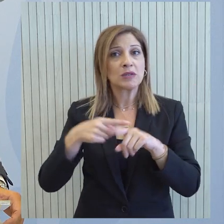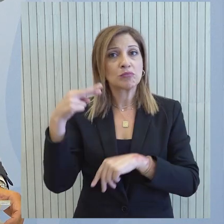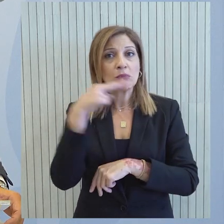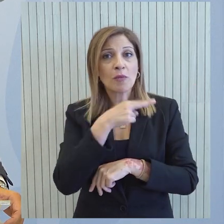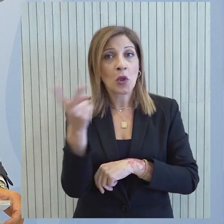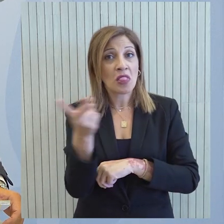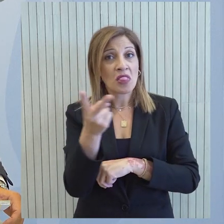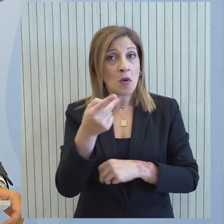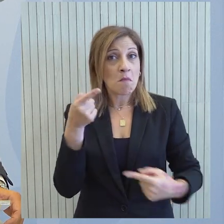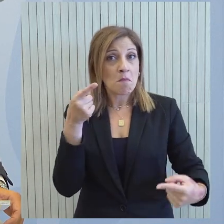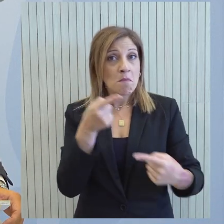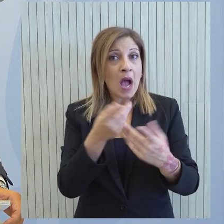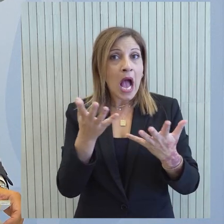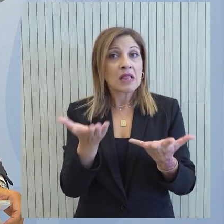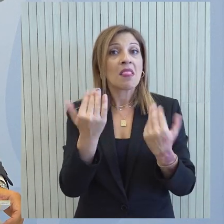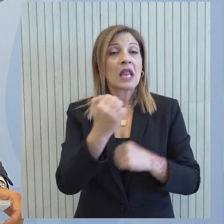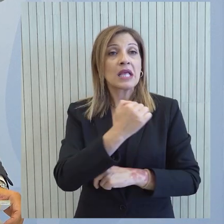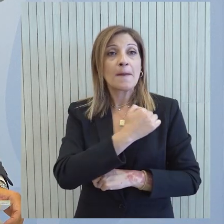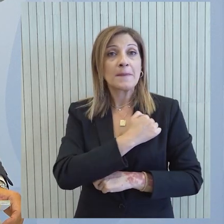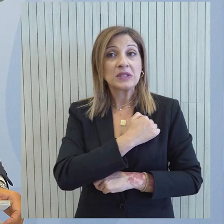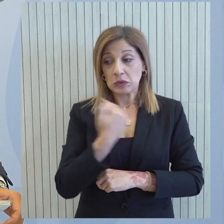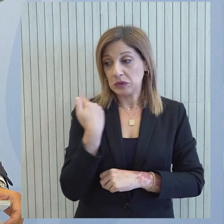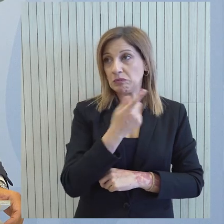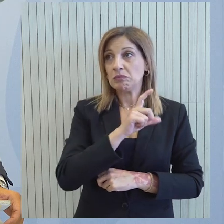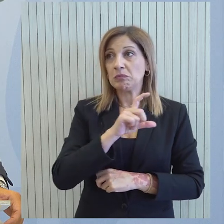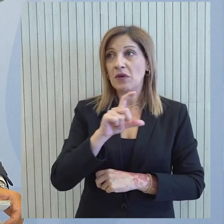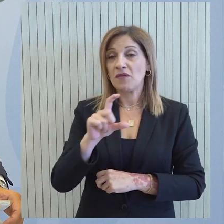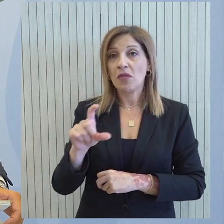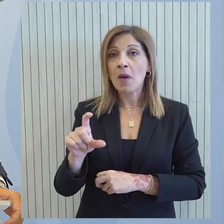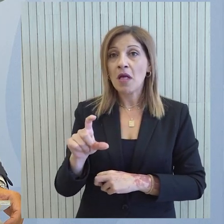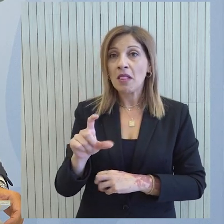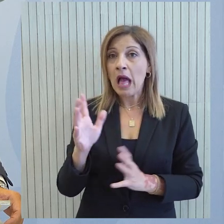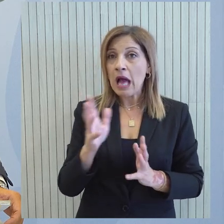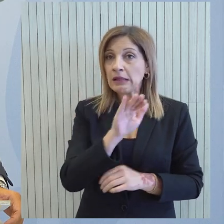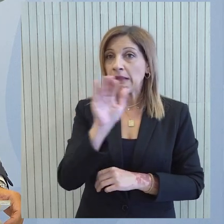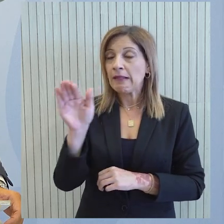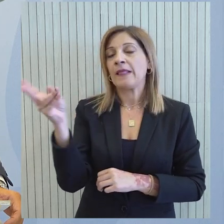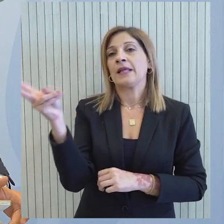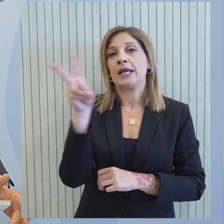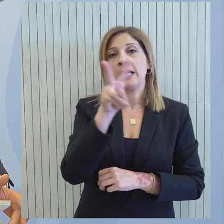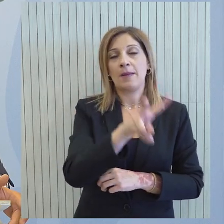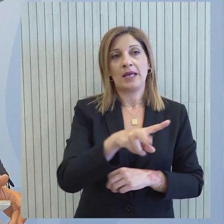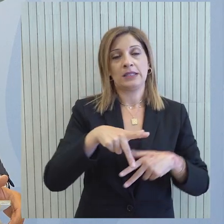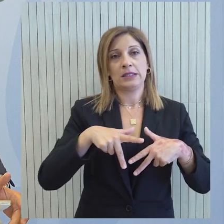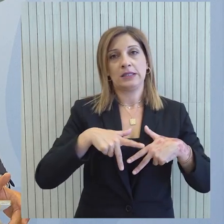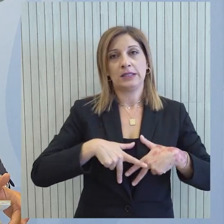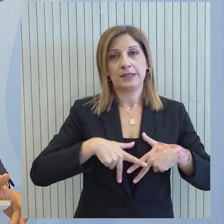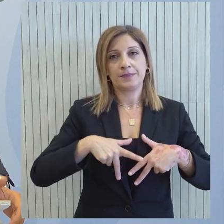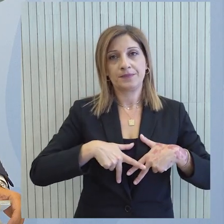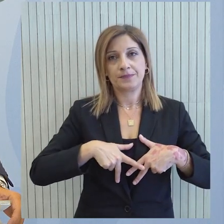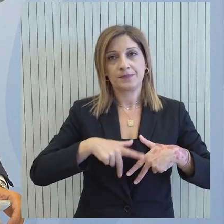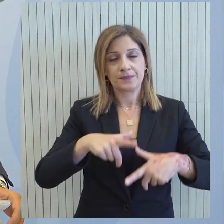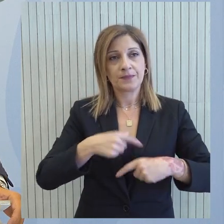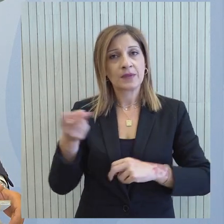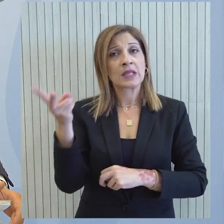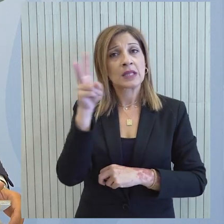Από την πρώτη στιγμή είχαμε πει εμείς οι ίδιοι ότι βρισκόμαστε